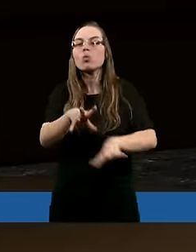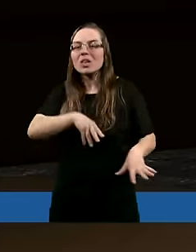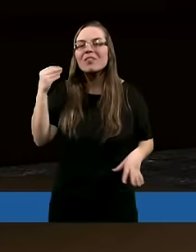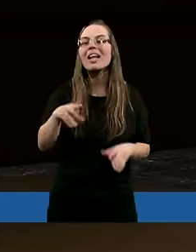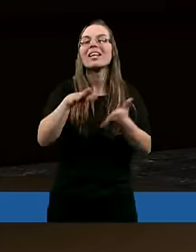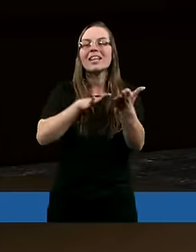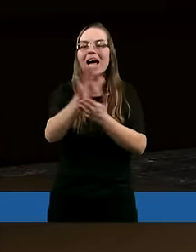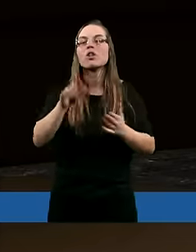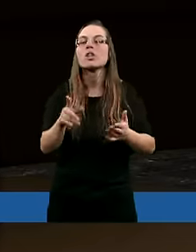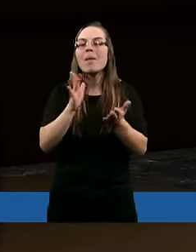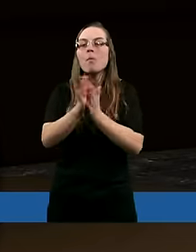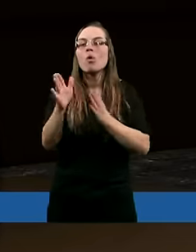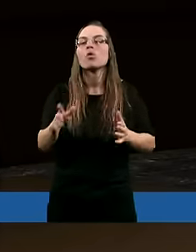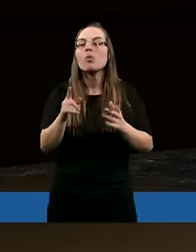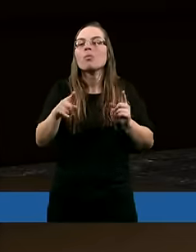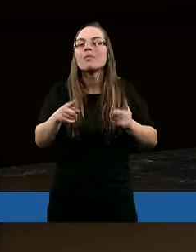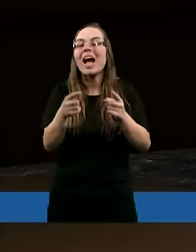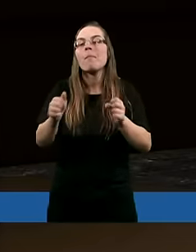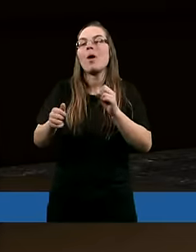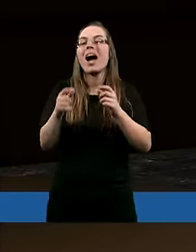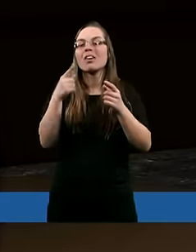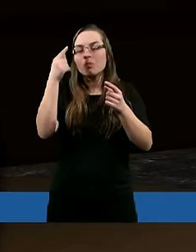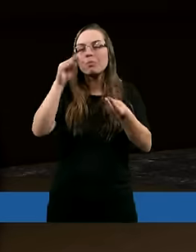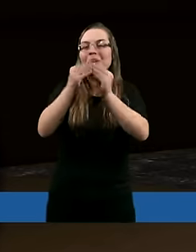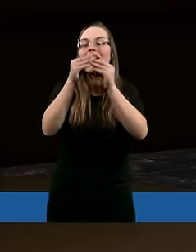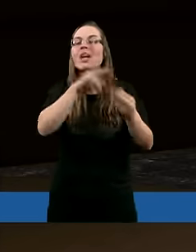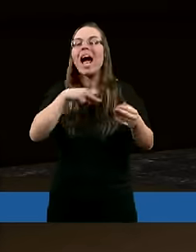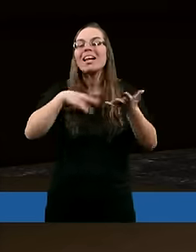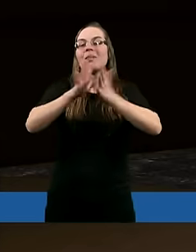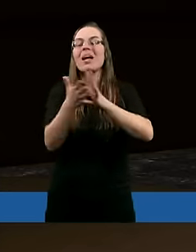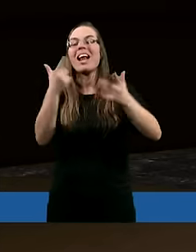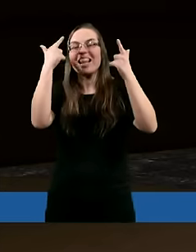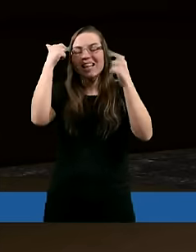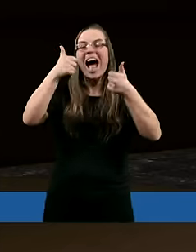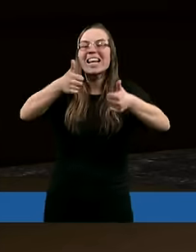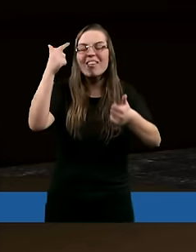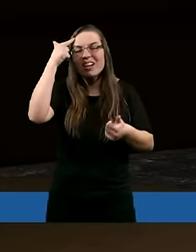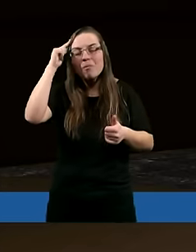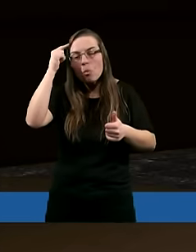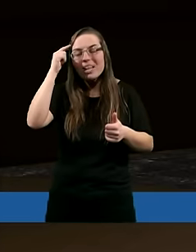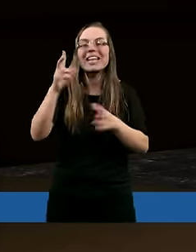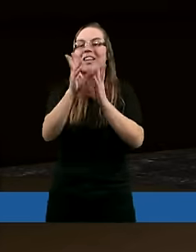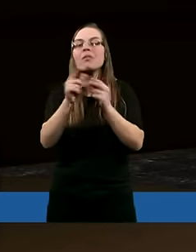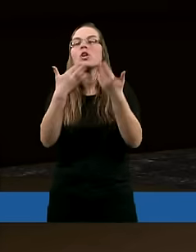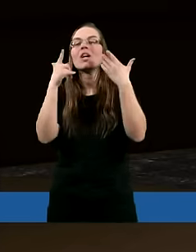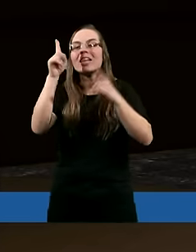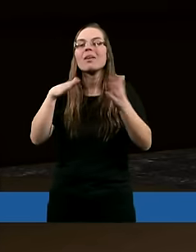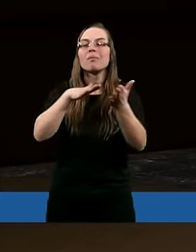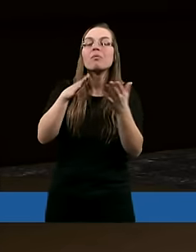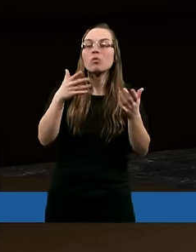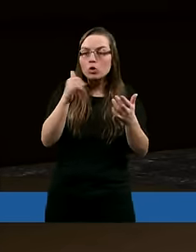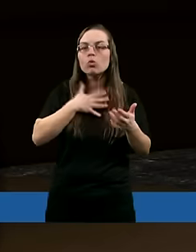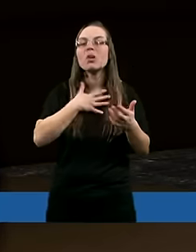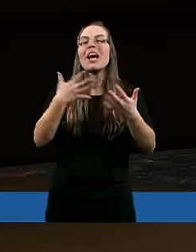Święty zaczyna po prostu przestawiać Twój umysł, przestawiać Twoje nastawienie i tak naprawdę, jak zaczynasz dziękować i